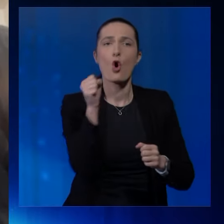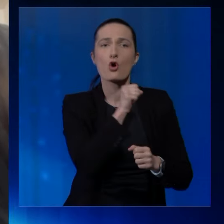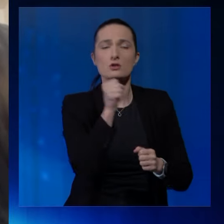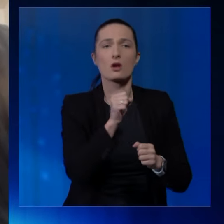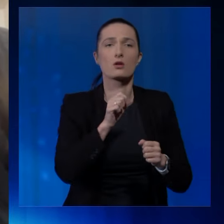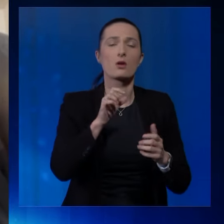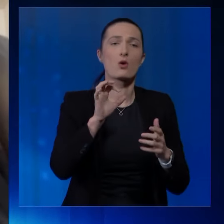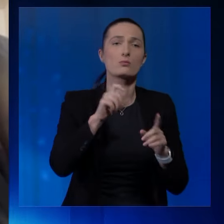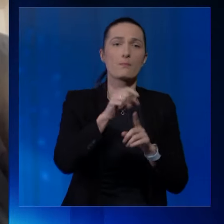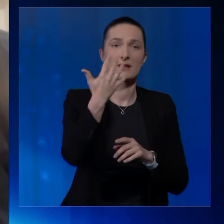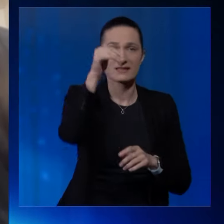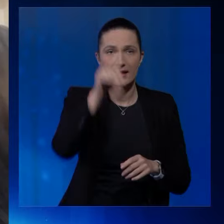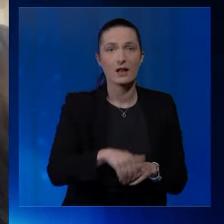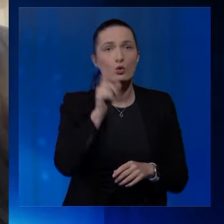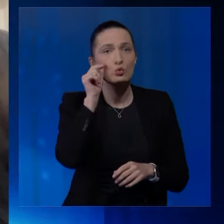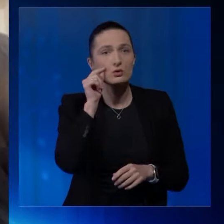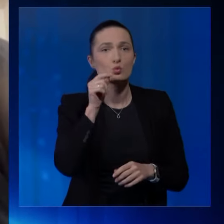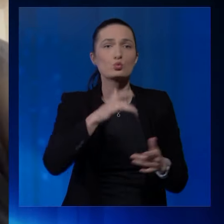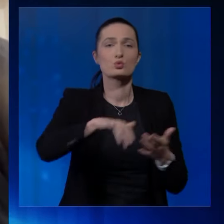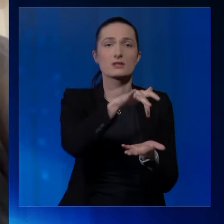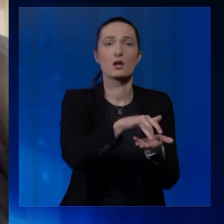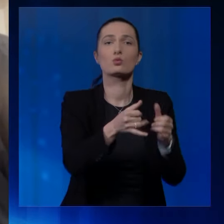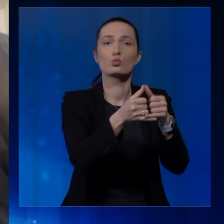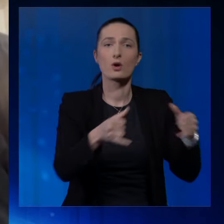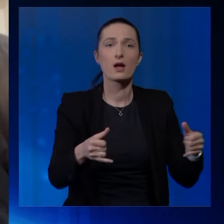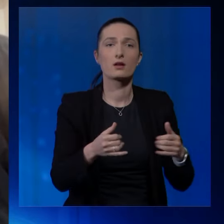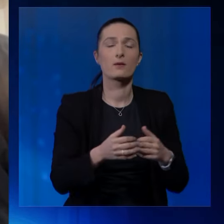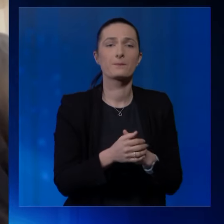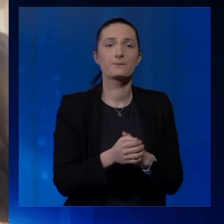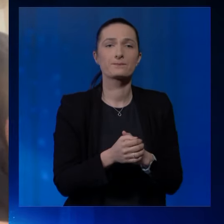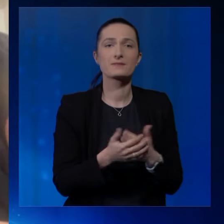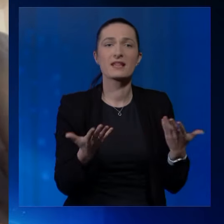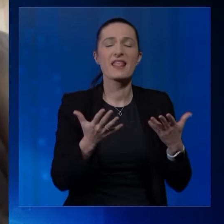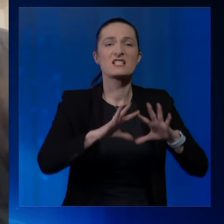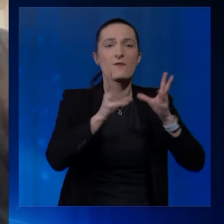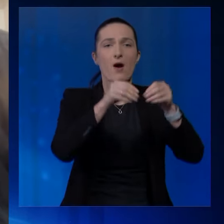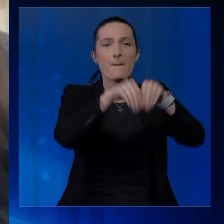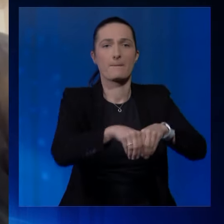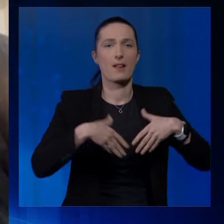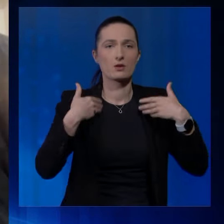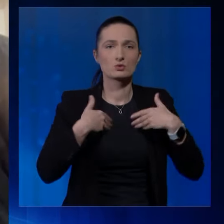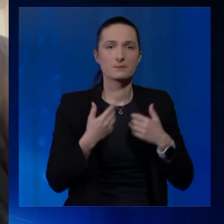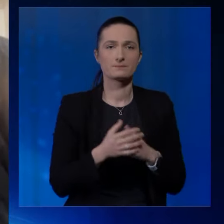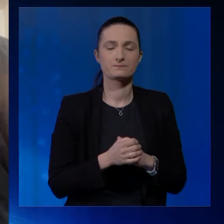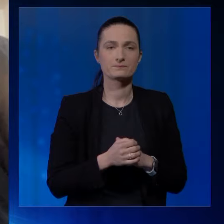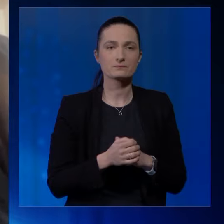imaju koncert od 50.000 ljudi u centru grada, gdje dolazi sva mladost